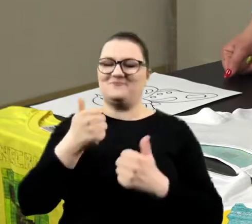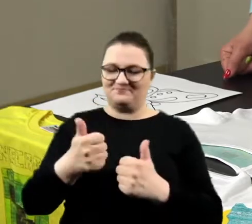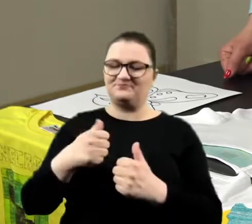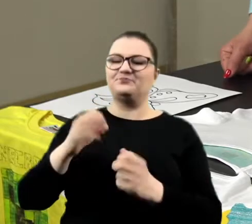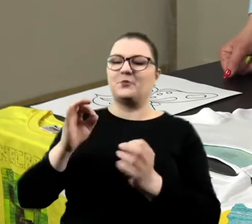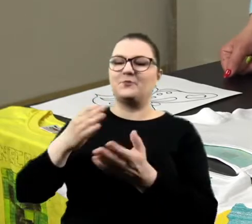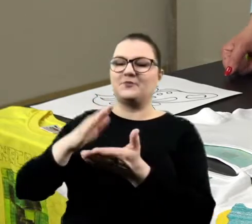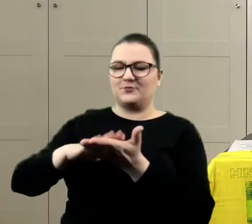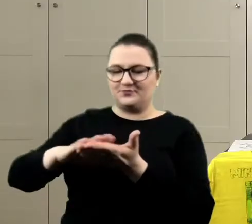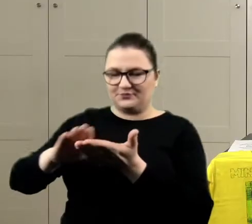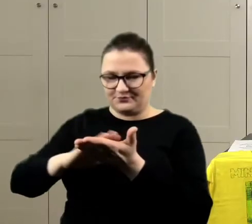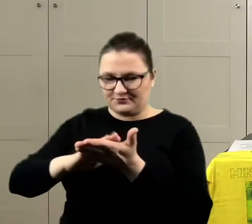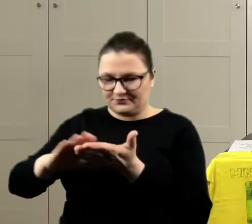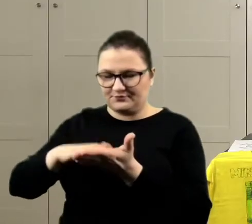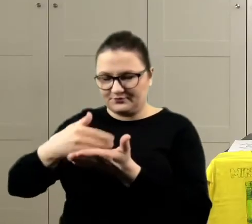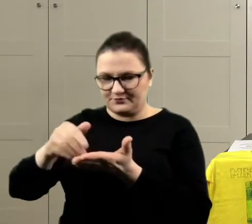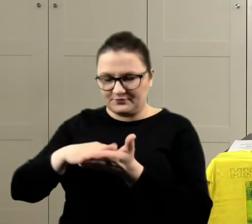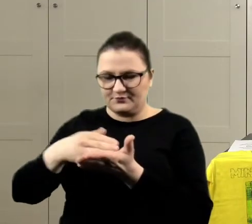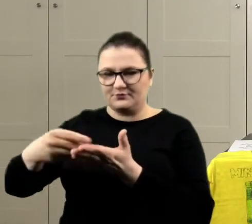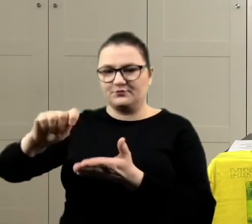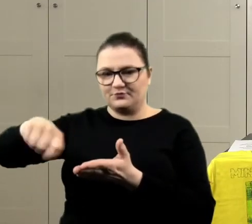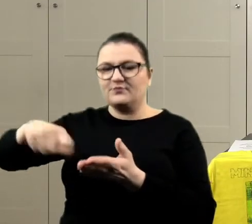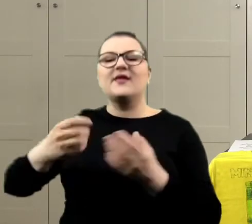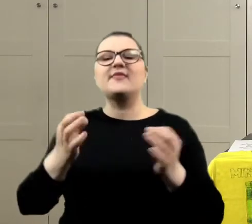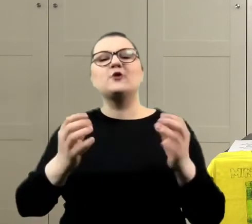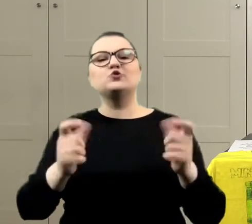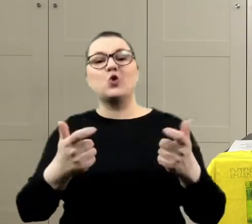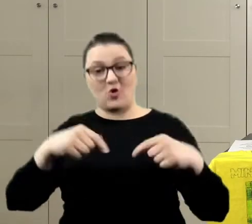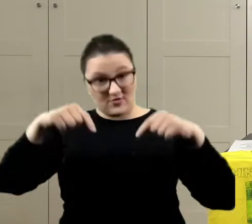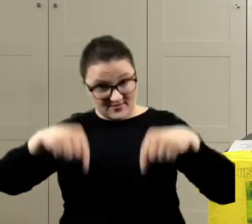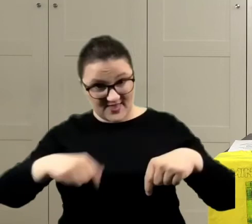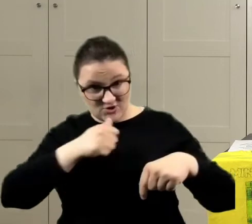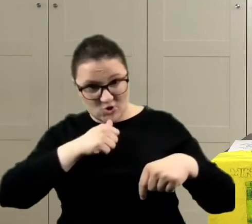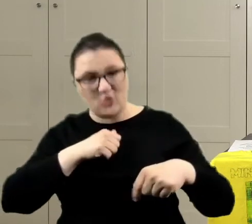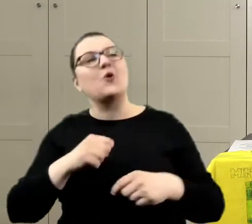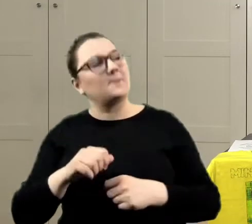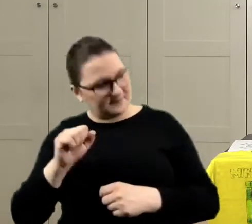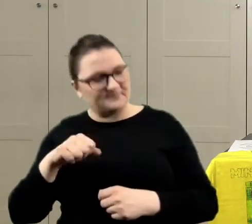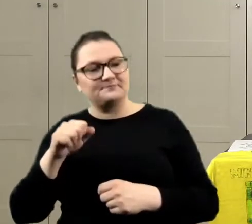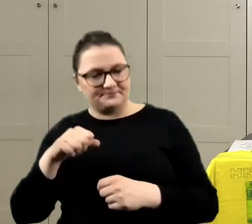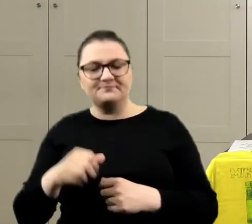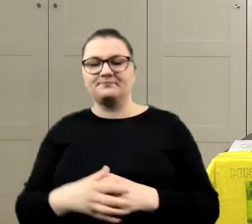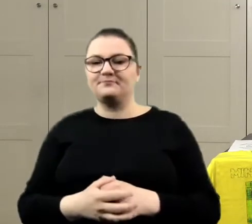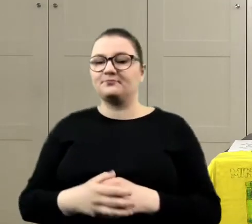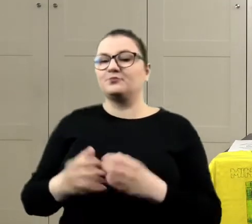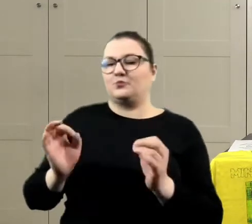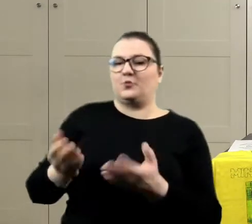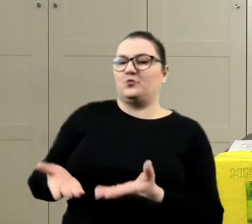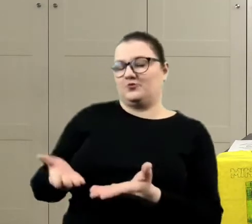Wytrzyj. I co teraz? To na zielono miało być, tak? Dobra. To proszę, zielony kolor.